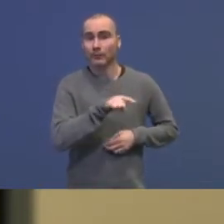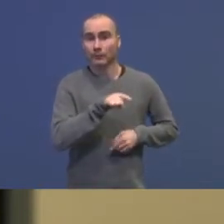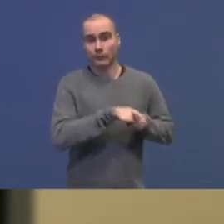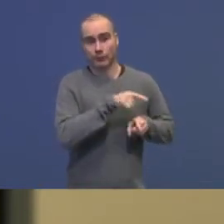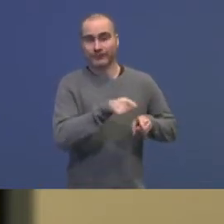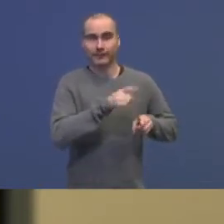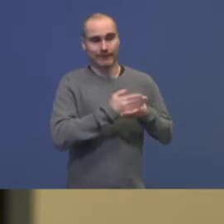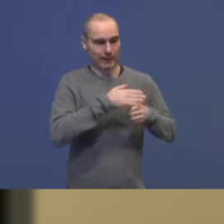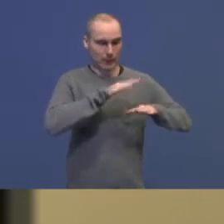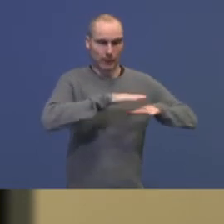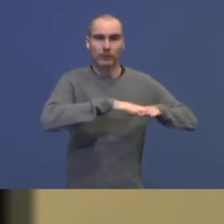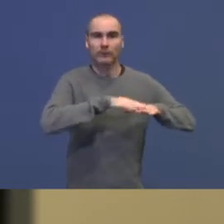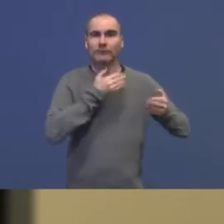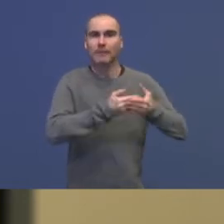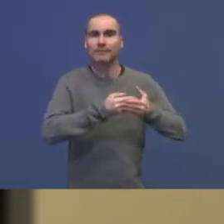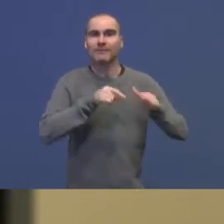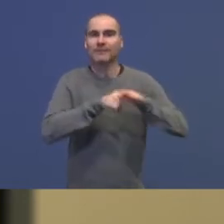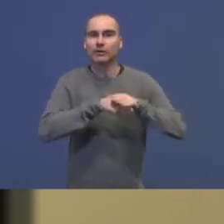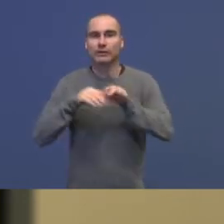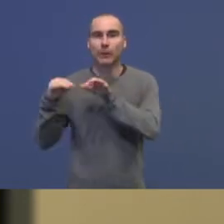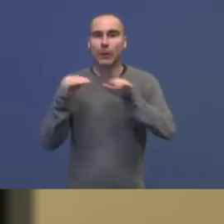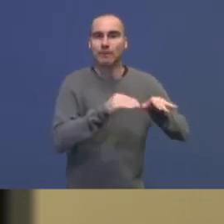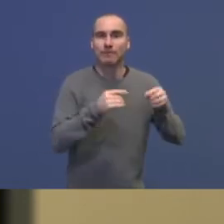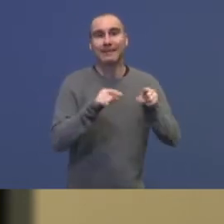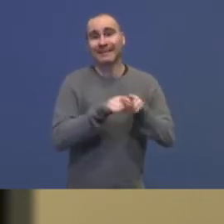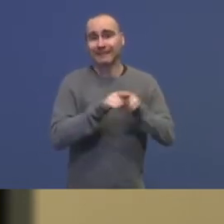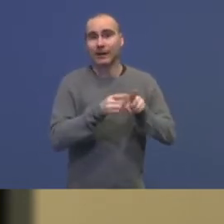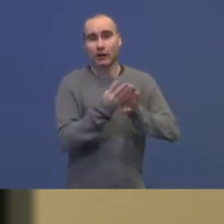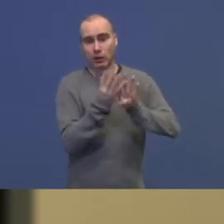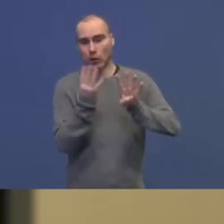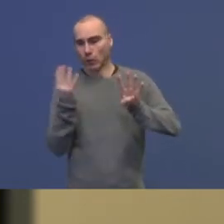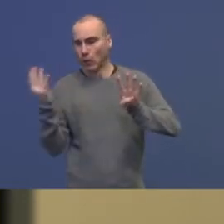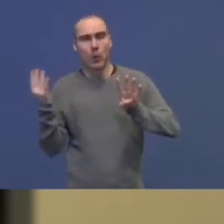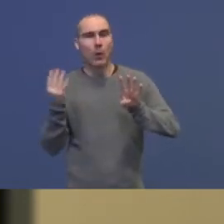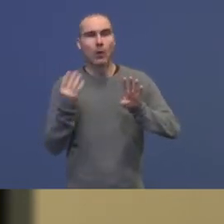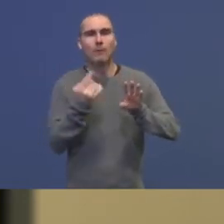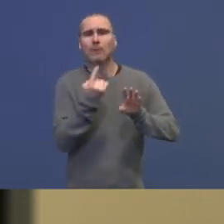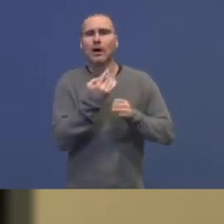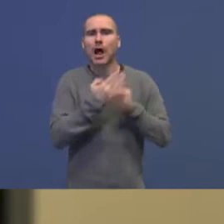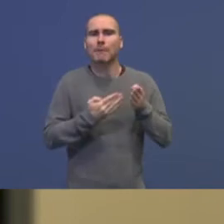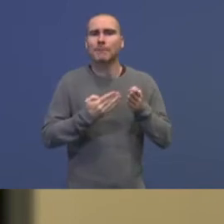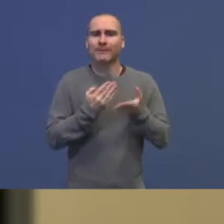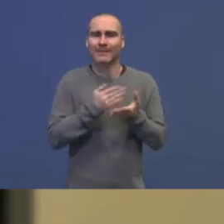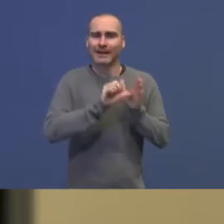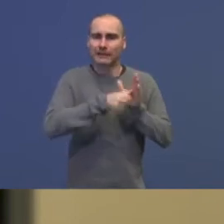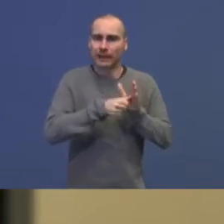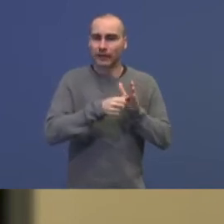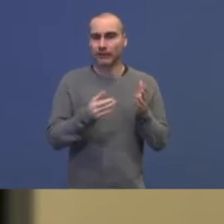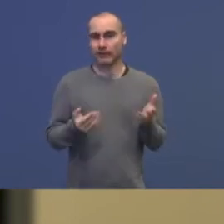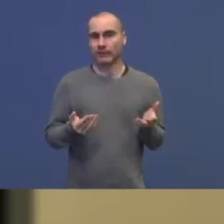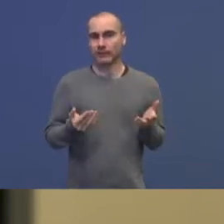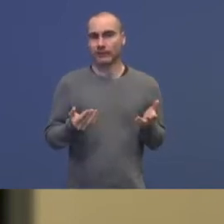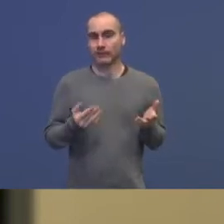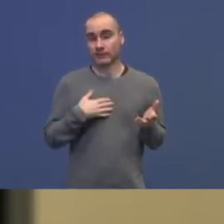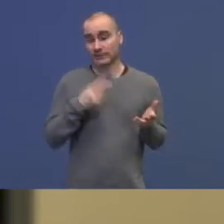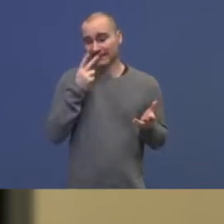flyktningstrøm. Likevel så ser vi at det kører og bare halvparten er registrert. Og man har sett den situasjonen